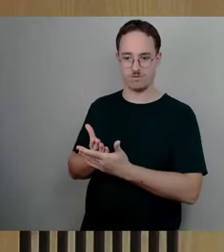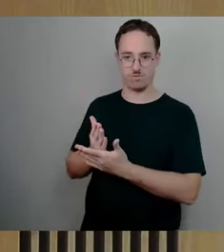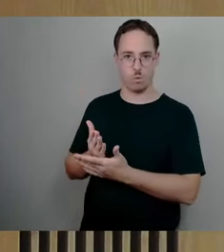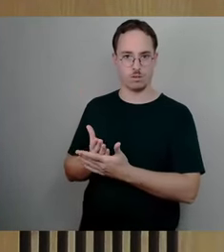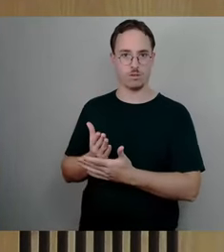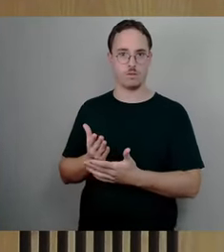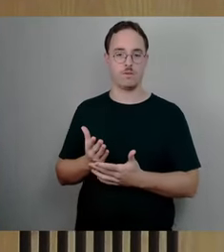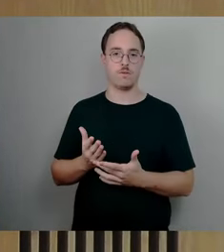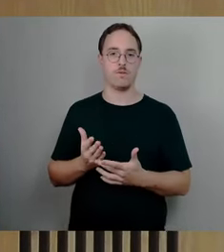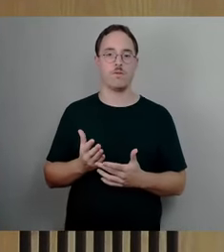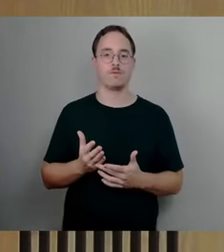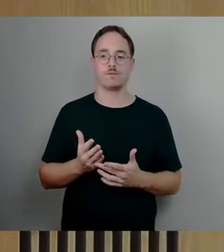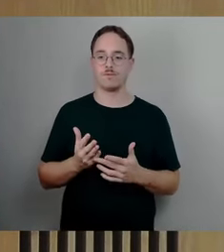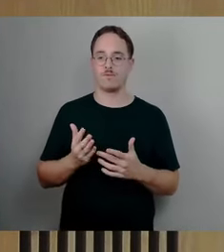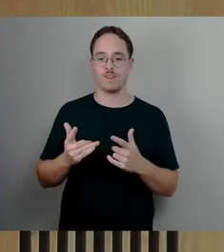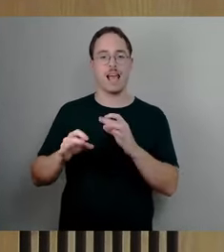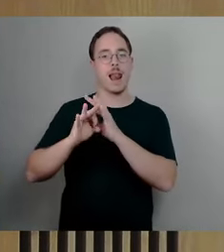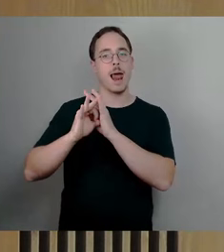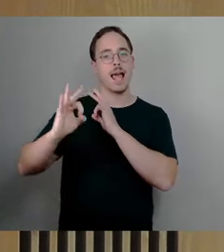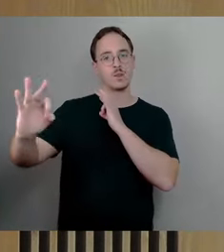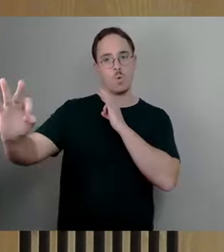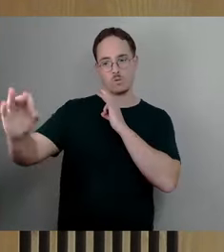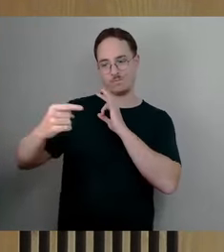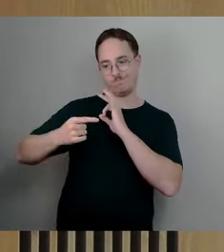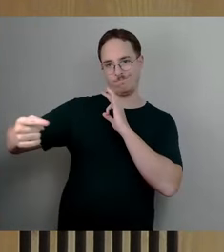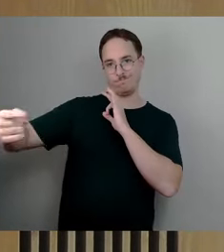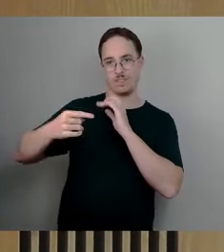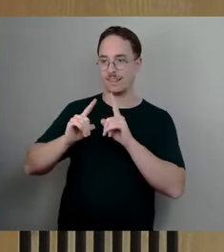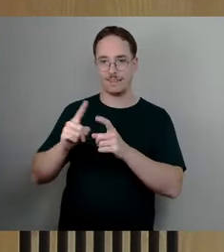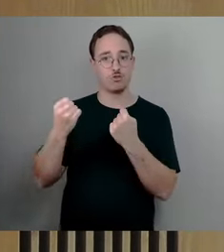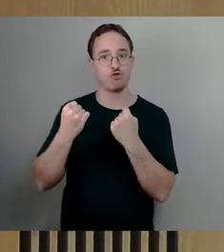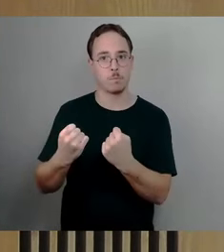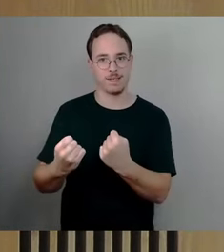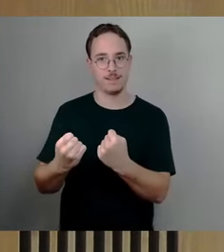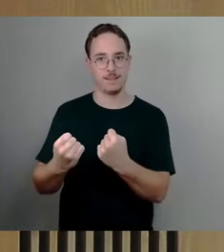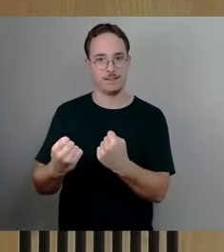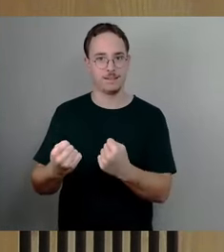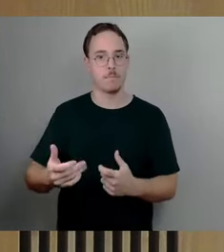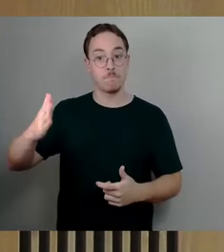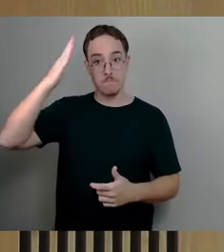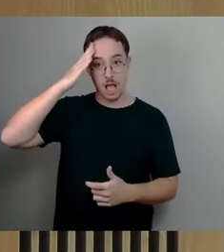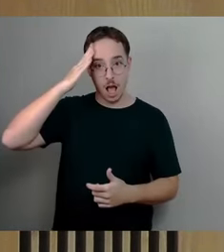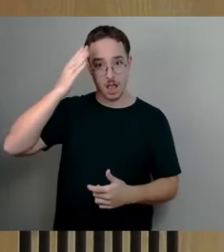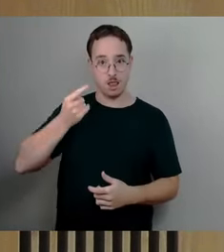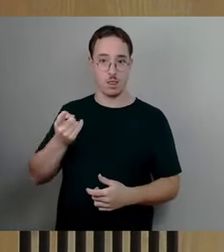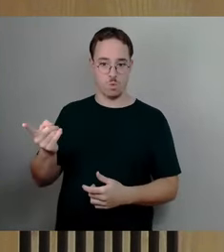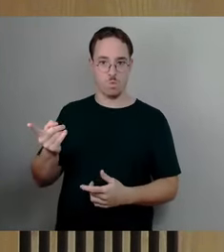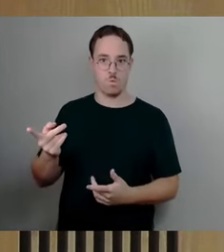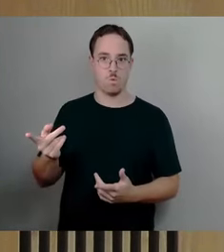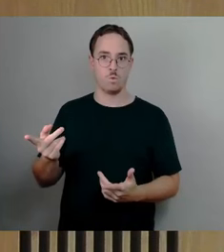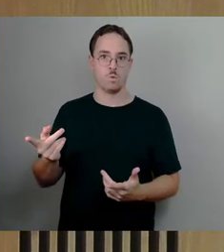Lastneutralität auch deshalb erforderlich sei, weil bekannt ist, dass die staatliche Auslastung des Brückenbauwerkes bei 100 Prozent liegen würde.